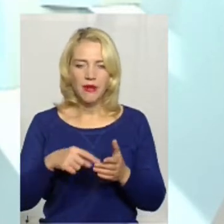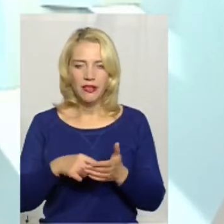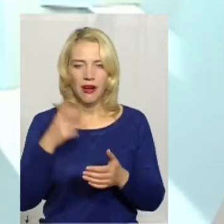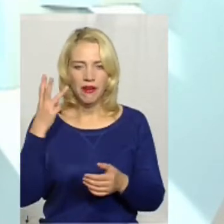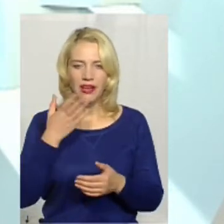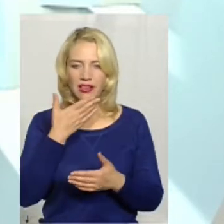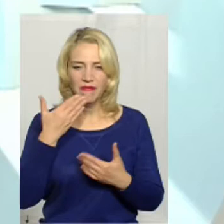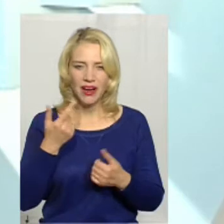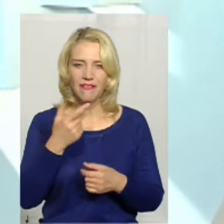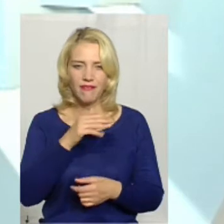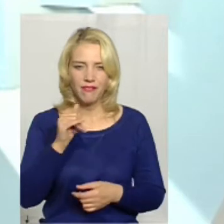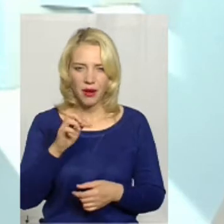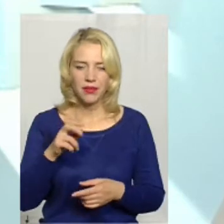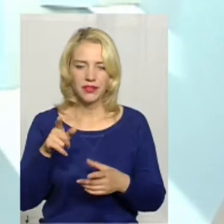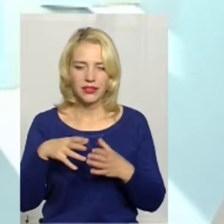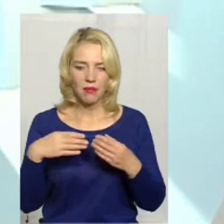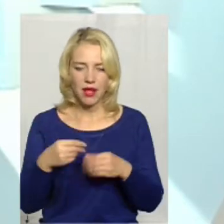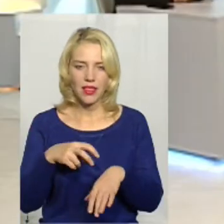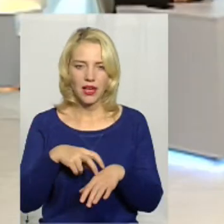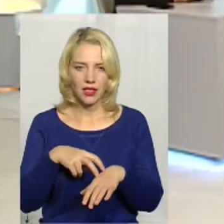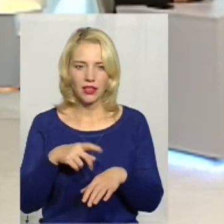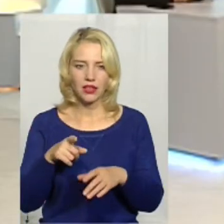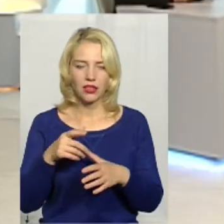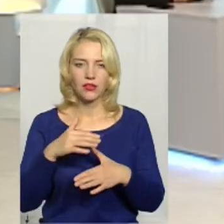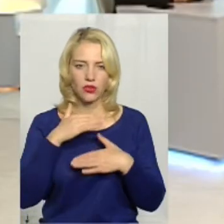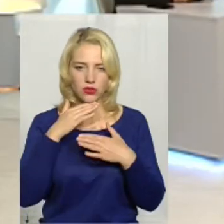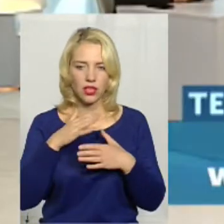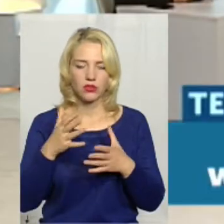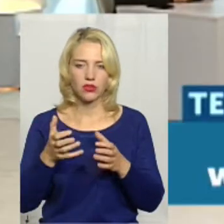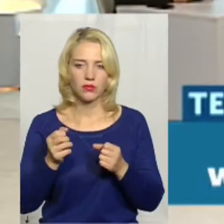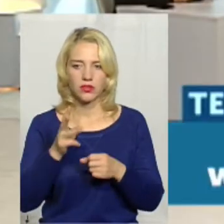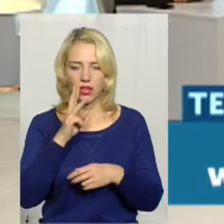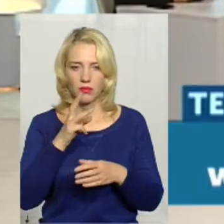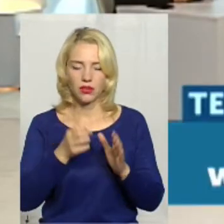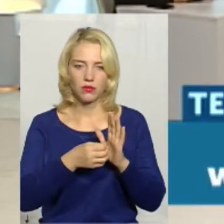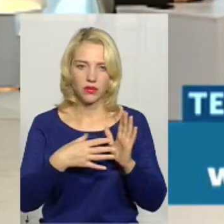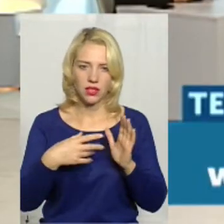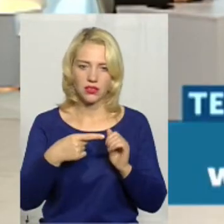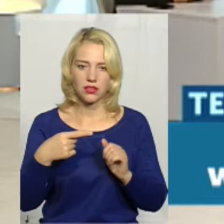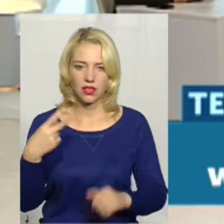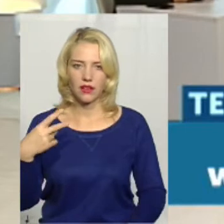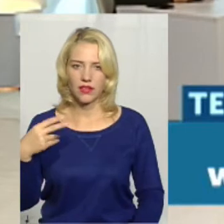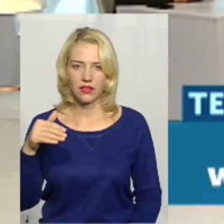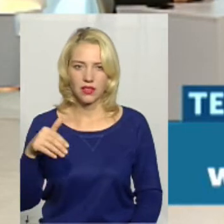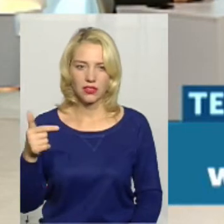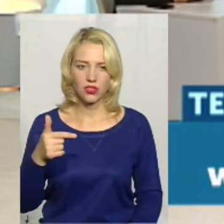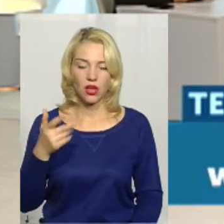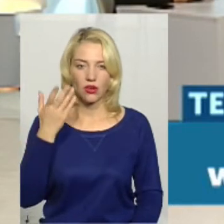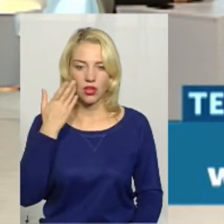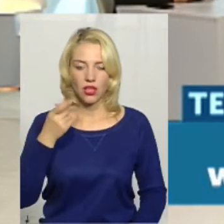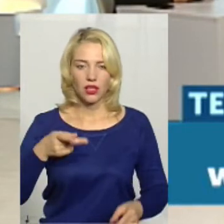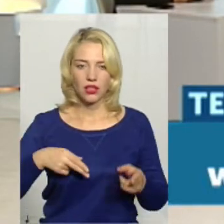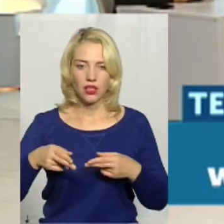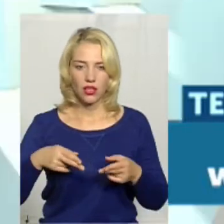де немає ФАПів, там лікарі, сімейні лікарі достатньо отримують зарплату і 15, і 20 тисяч гривень. Тоді, коли